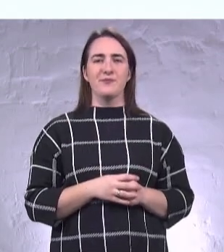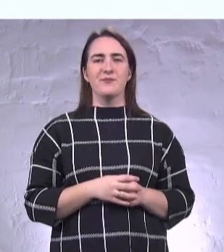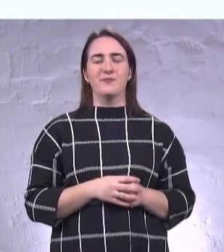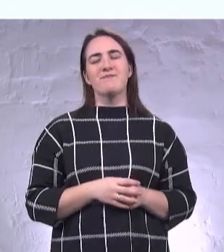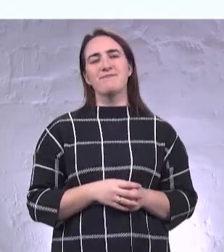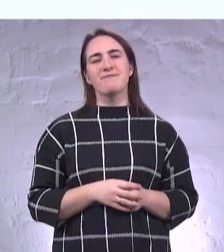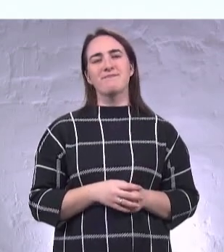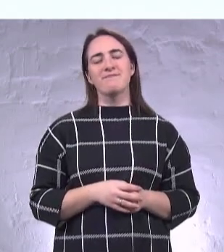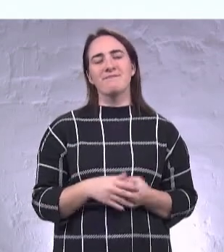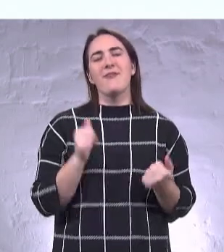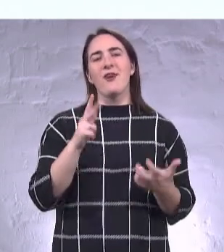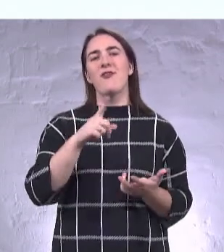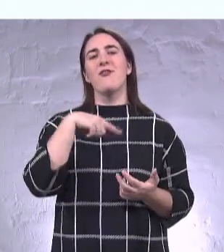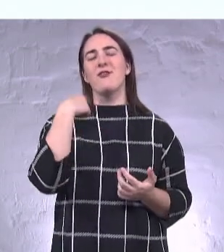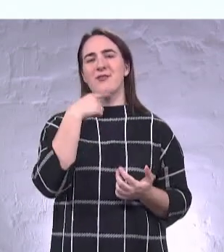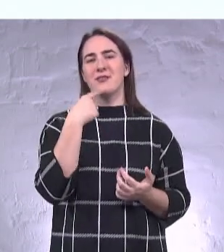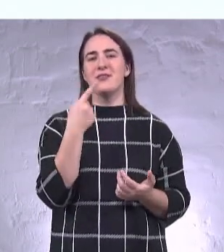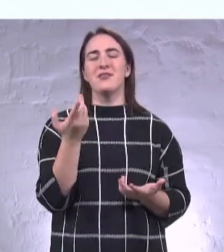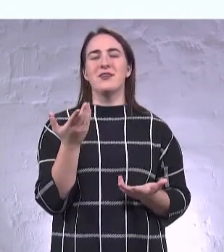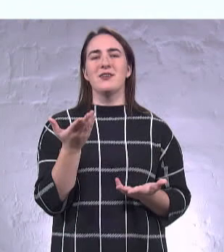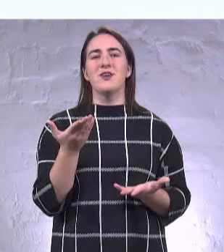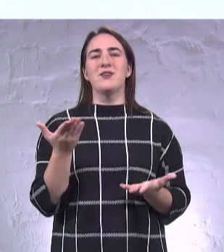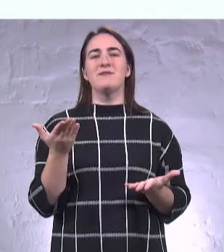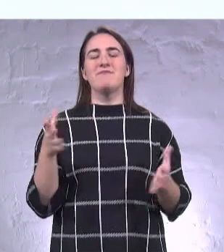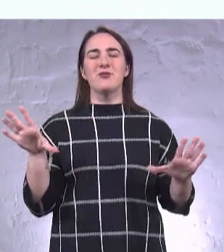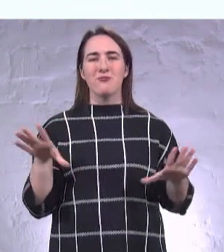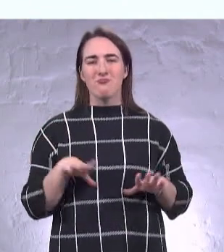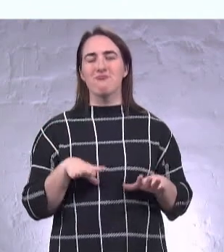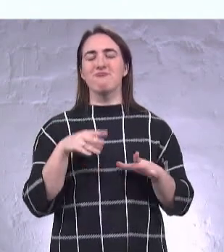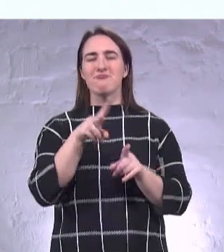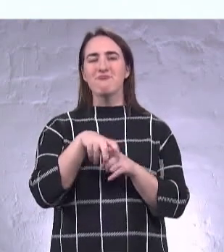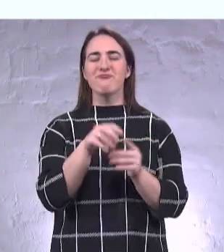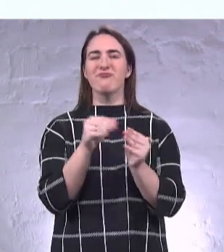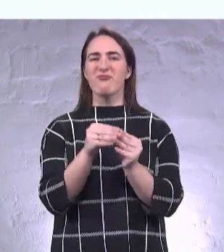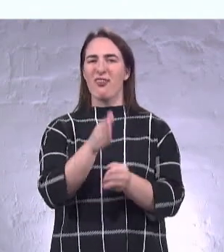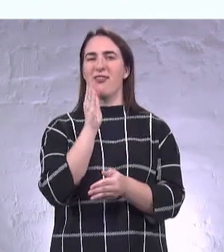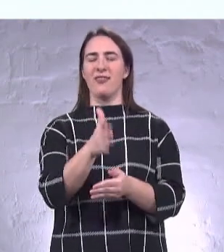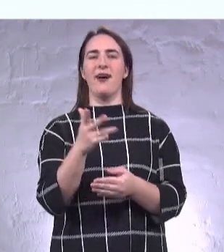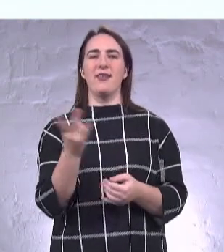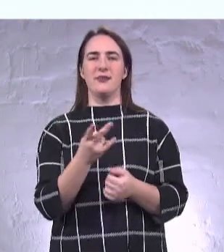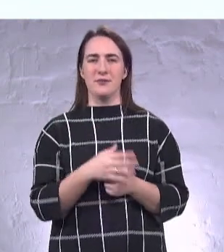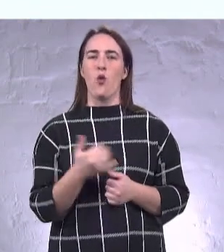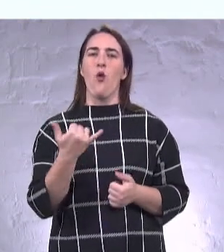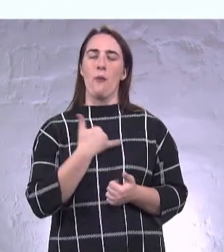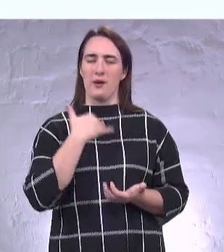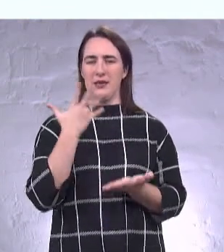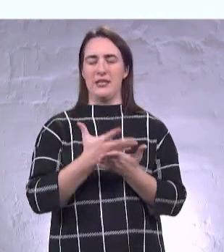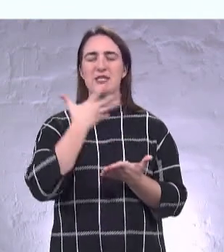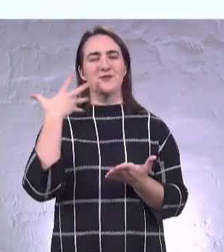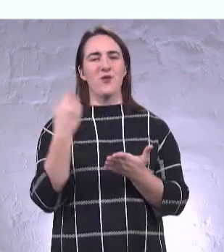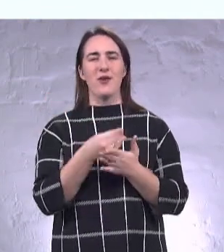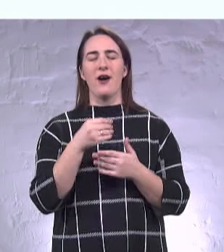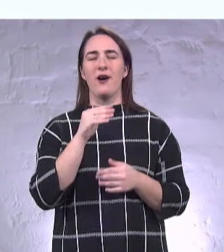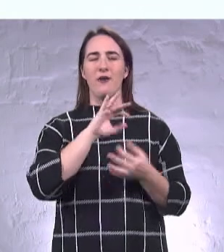як говорять, коней на приправі не міняють. У мене є своя формула успішності.